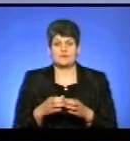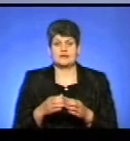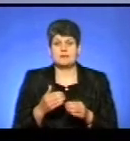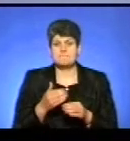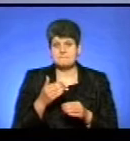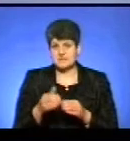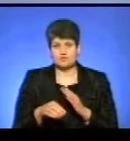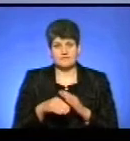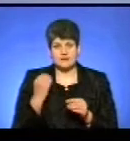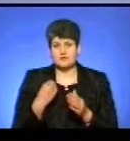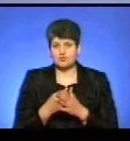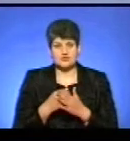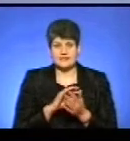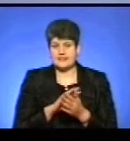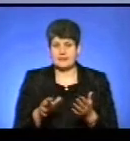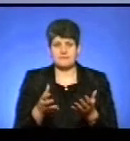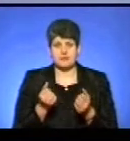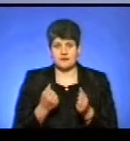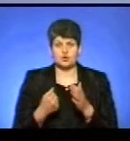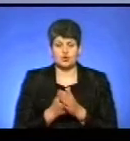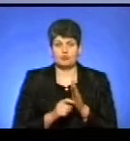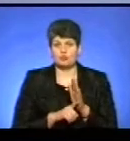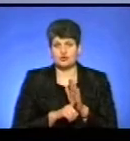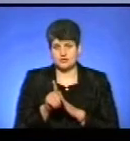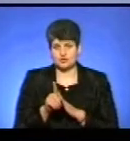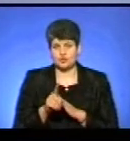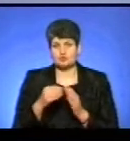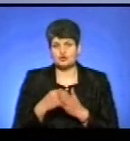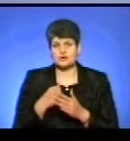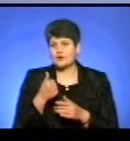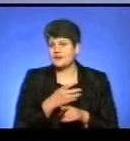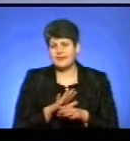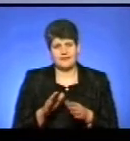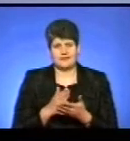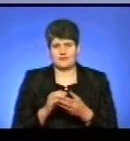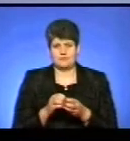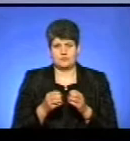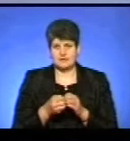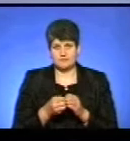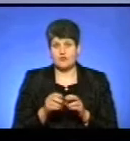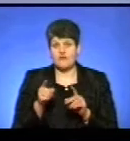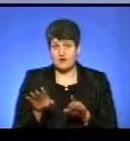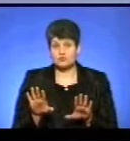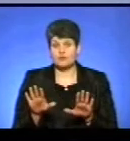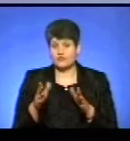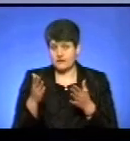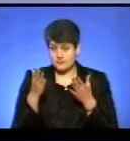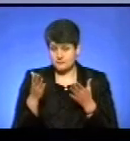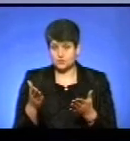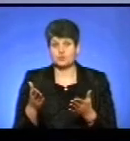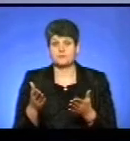на вибори і бюджет не приймається до початку бюджетного року, ще не є проблемою, а в вашому випадку, в принципі,